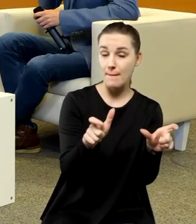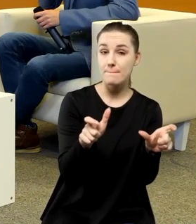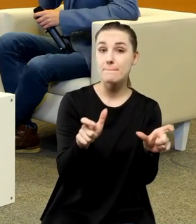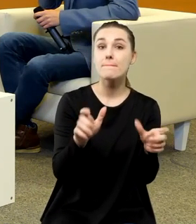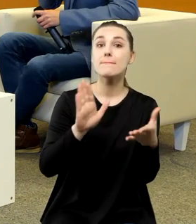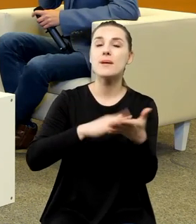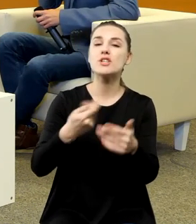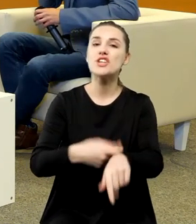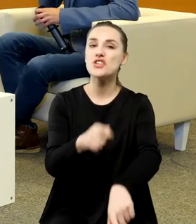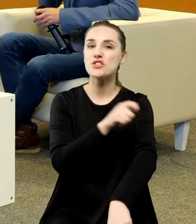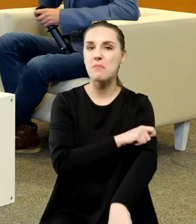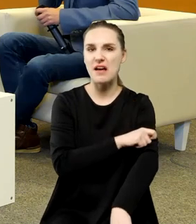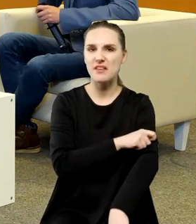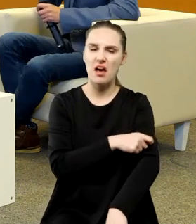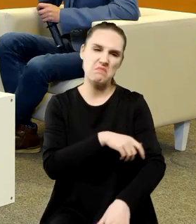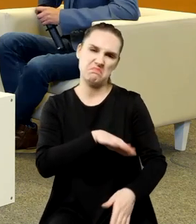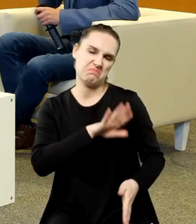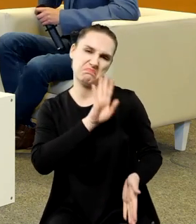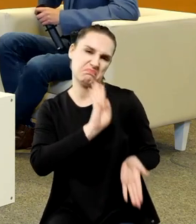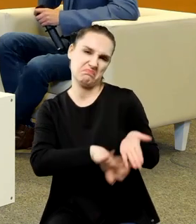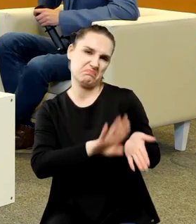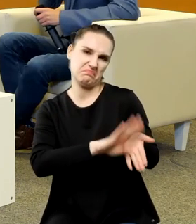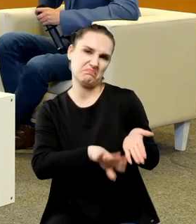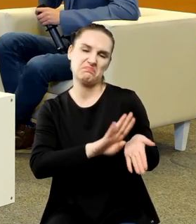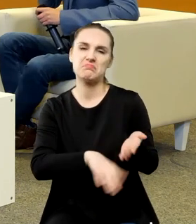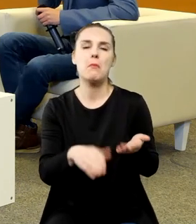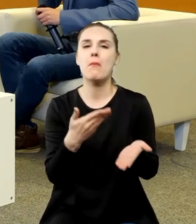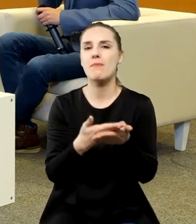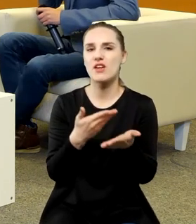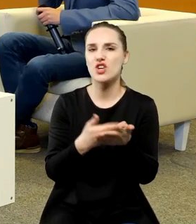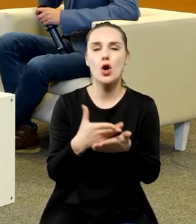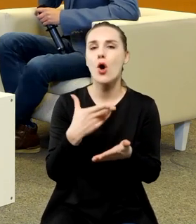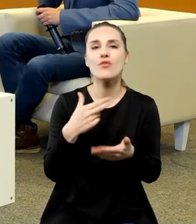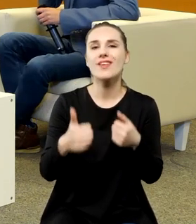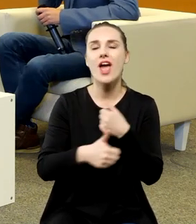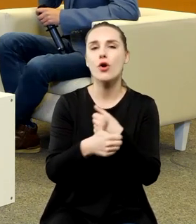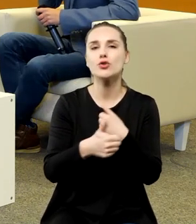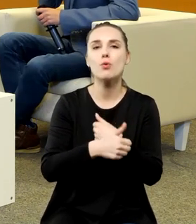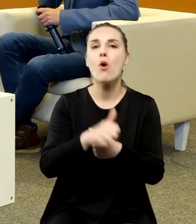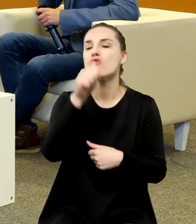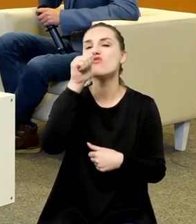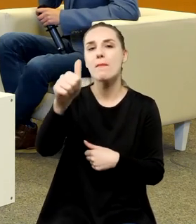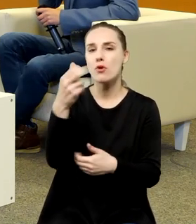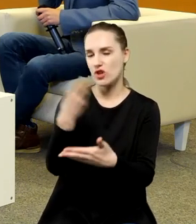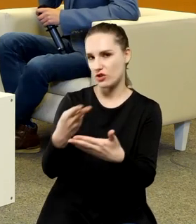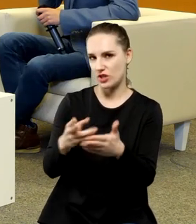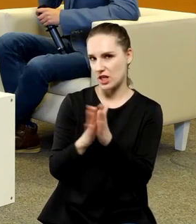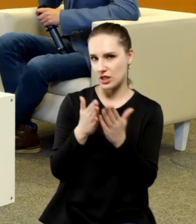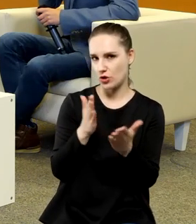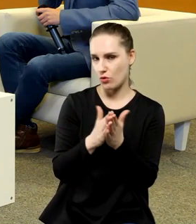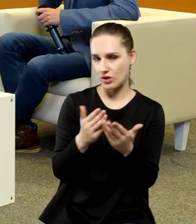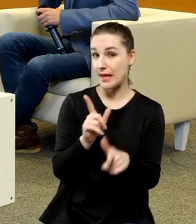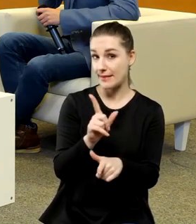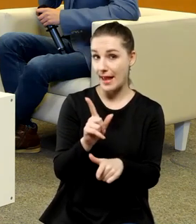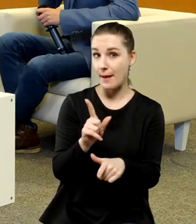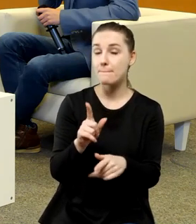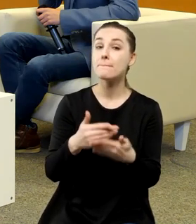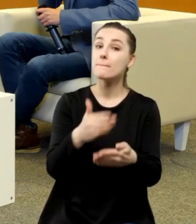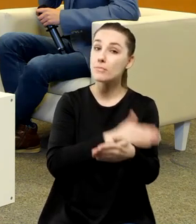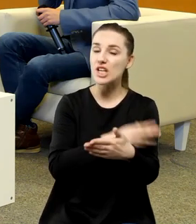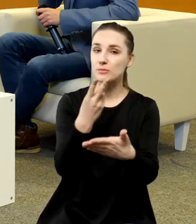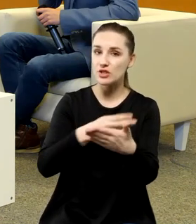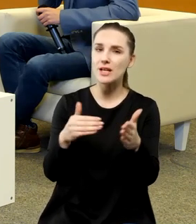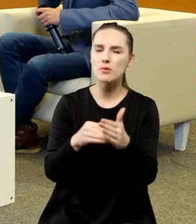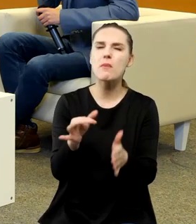właściwie zupełnie było pomijane bo chodziło o to że nie chodziło o to że nie można czytać The Revolutionibus chodziło o to żeby przed czytaniem wprowadzić